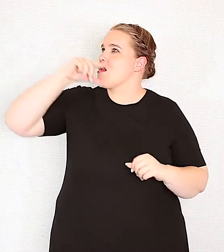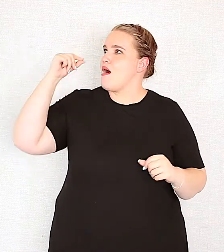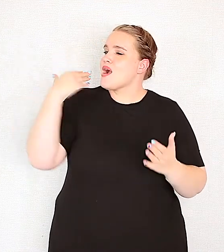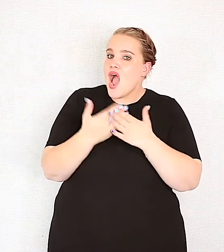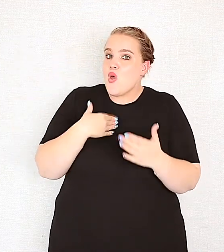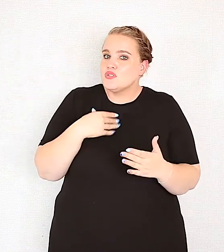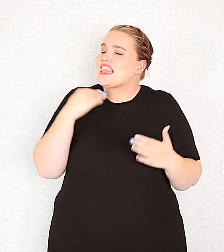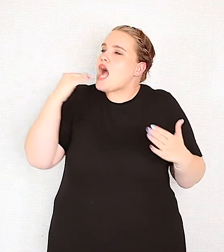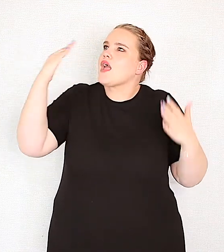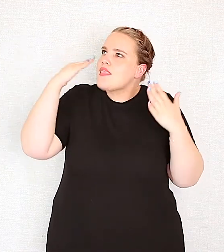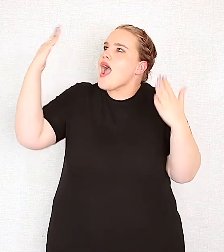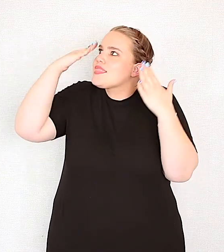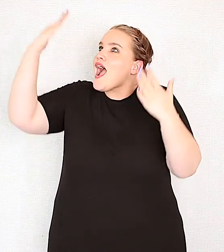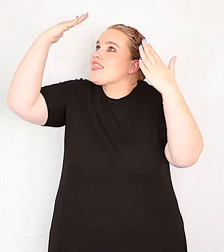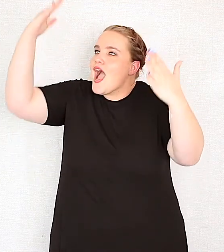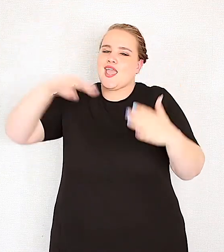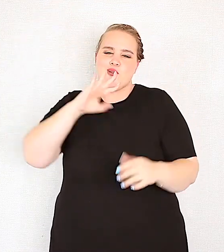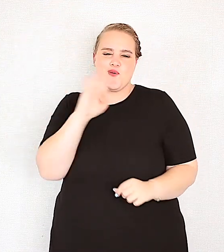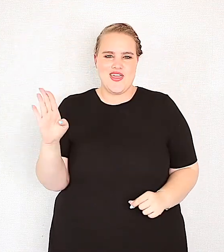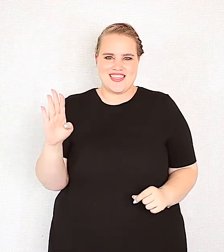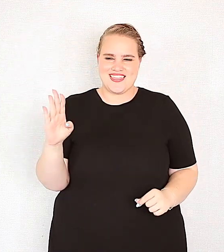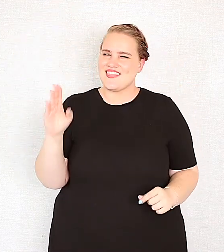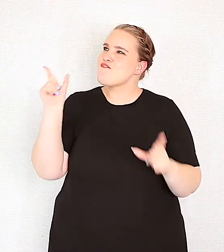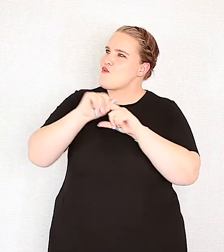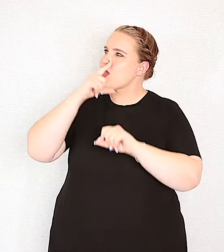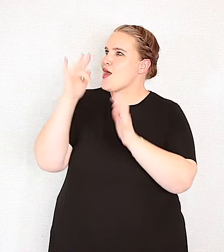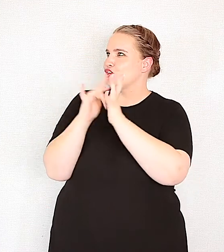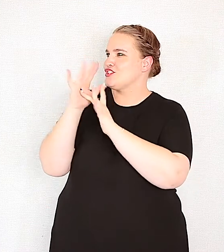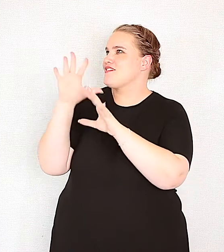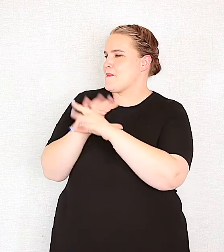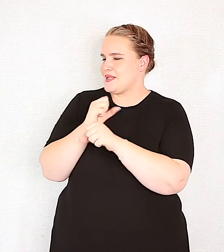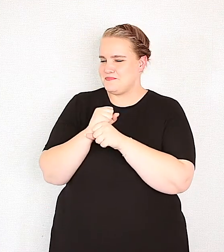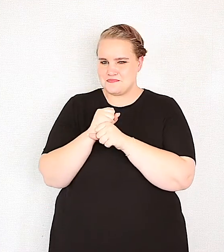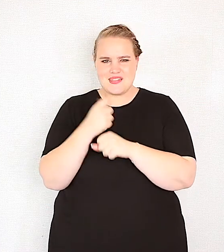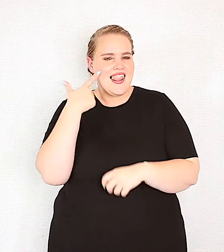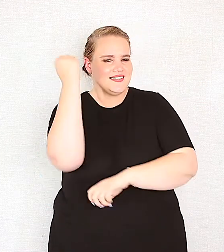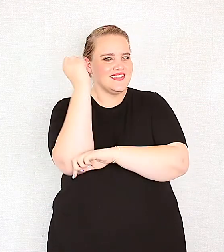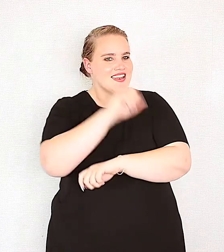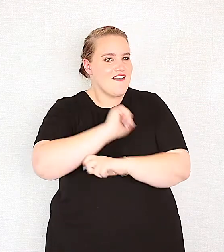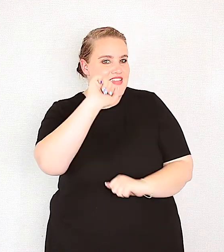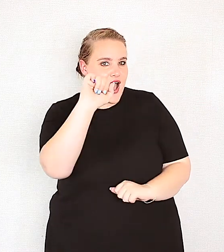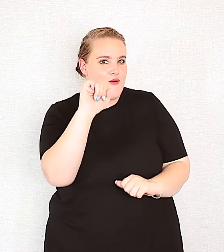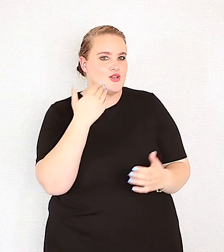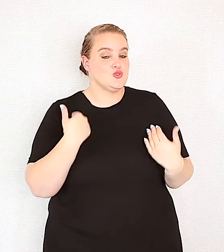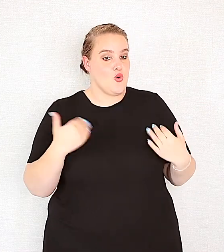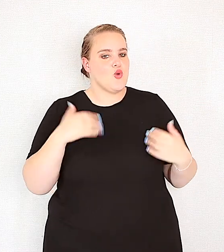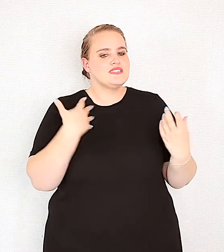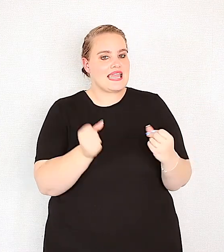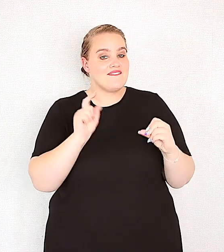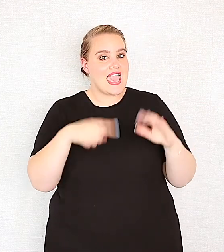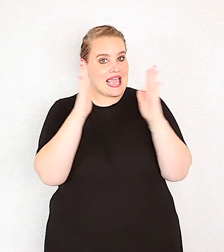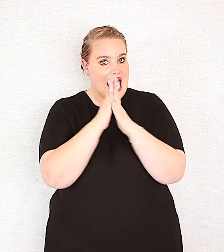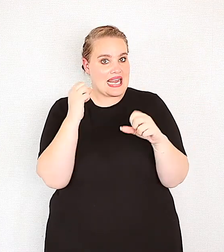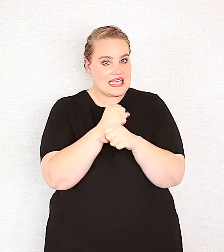prijs ons die, kan ons nie genoeg dankie sê nie. in die wonderlijke naam van Jesus. Amen. Een lekke zaterdag vir jou, sondag, het ons